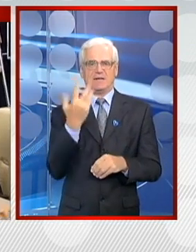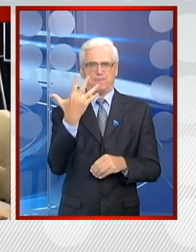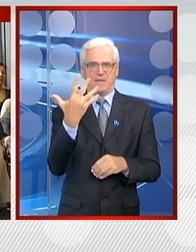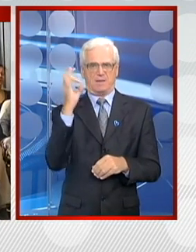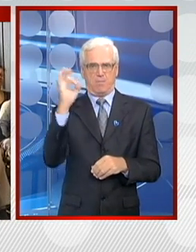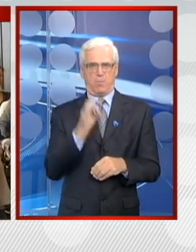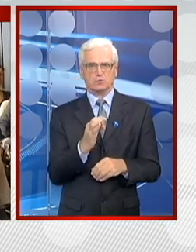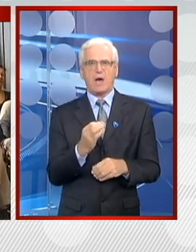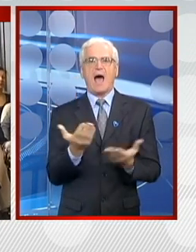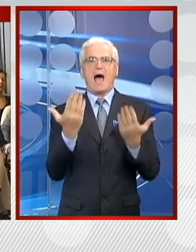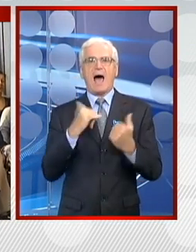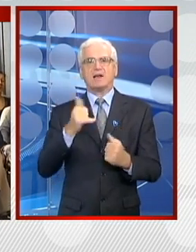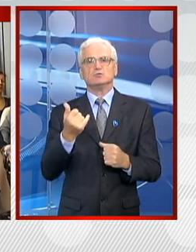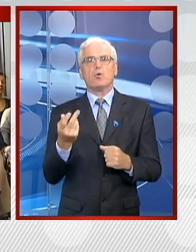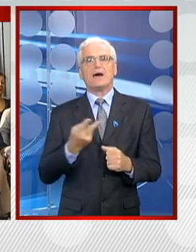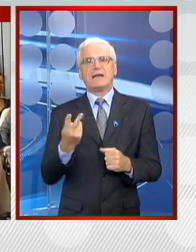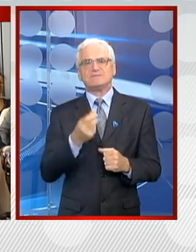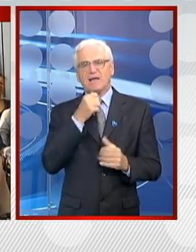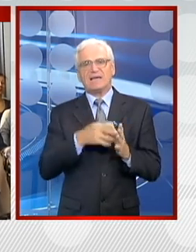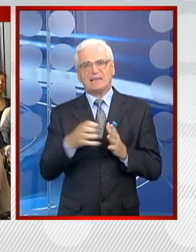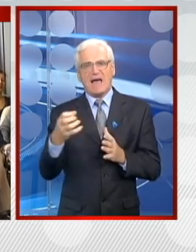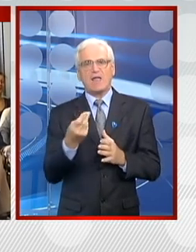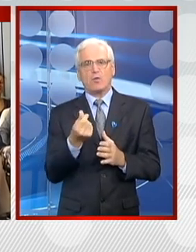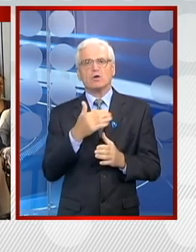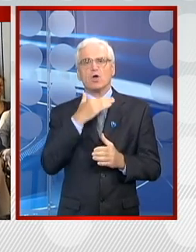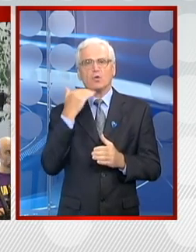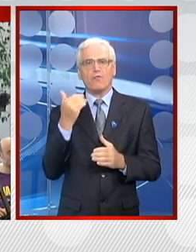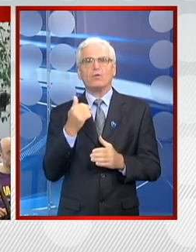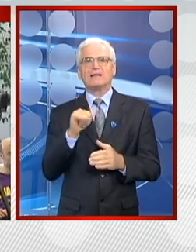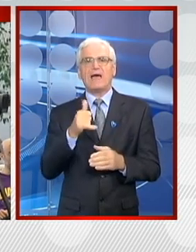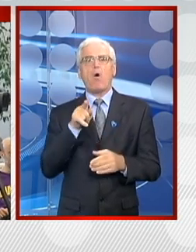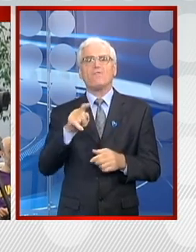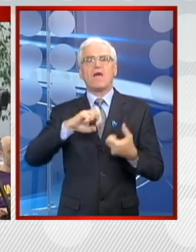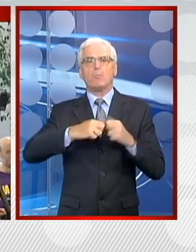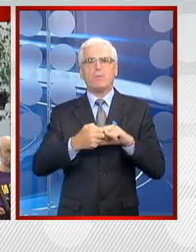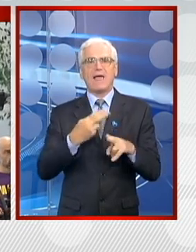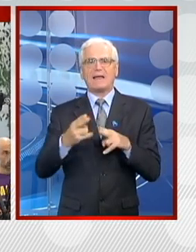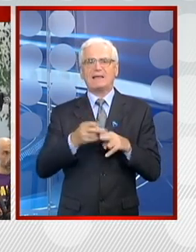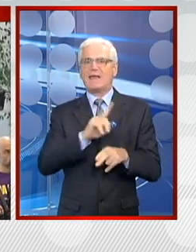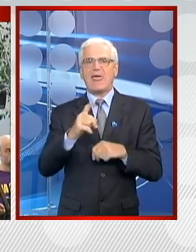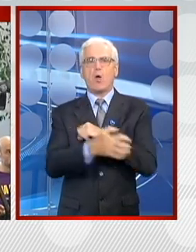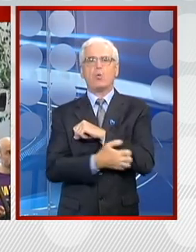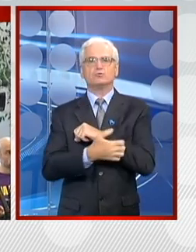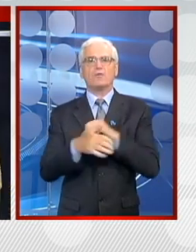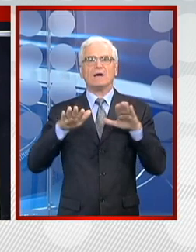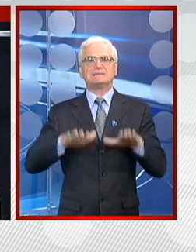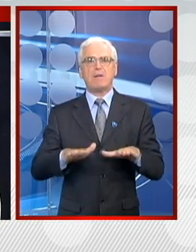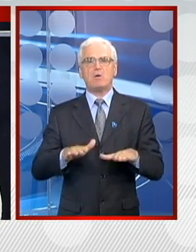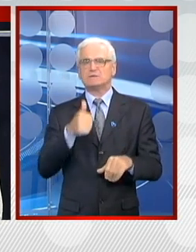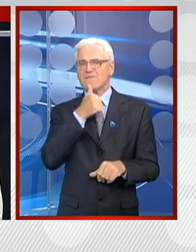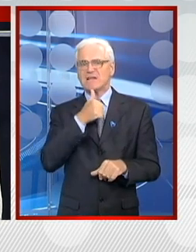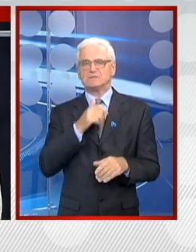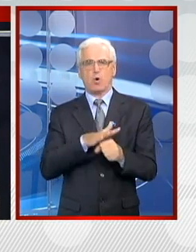21,5%, ali da su rezerve i dalje dovoljne da problematični krediti ne ugružavaju